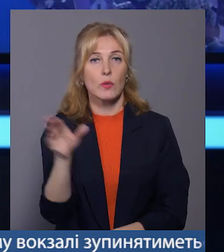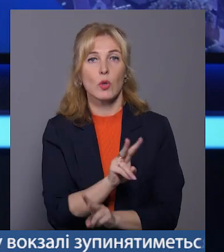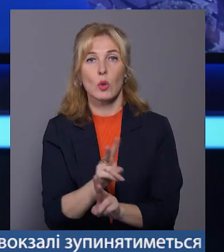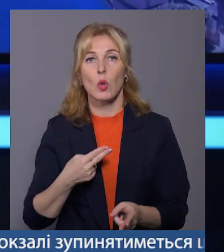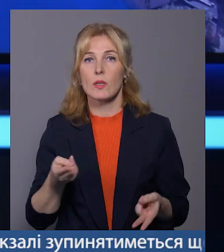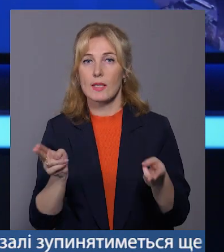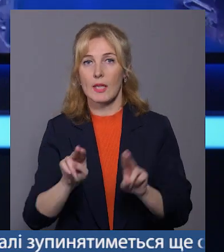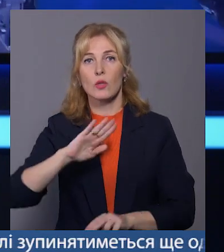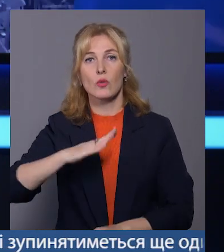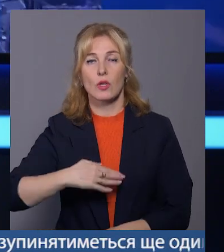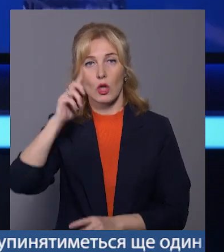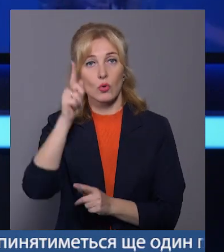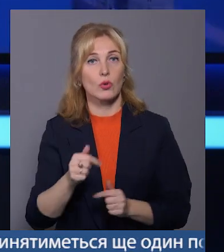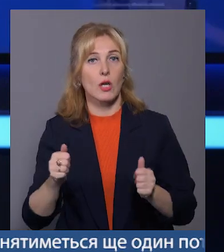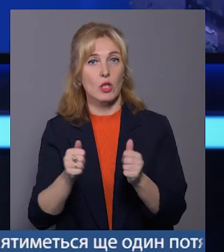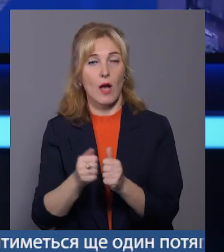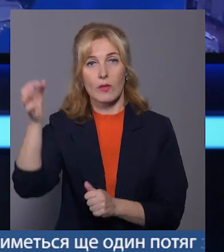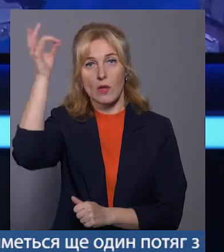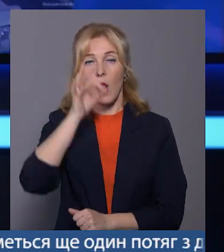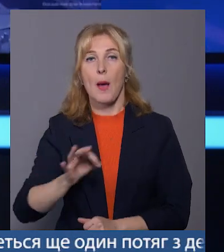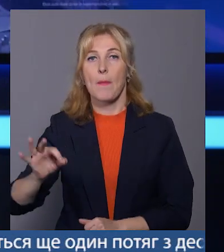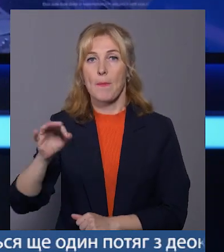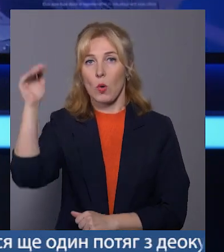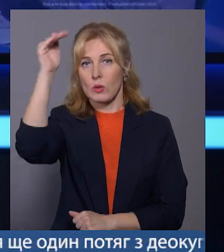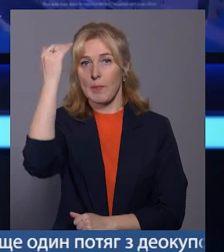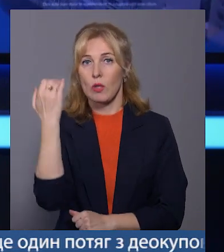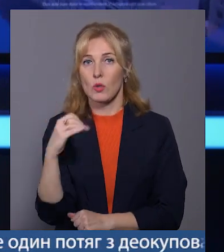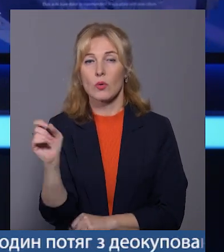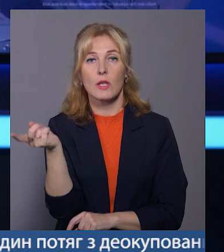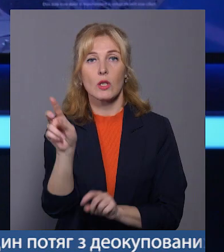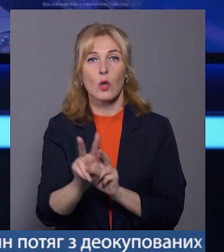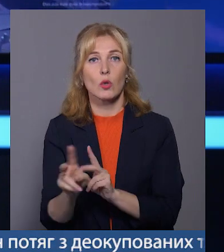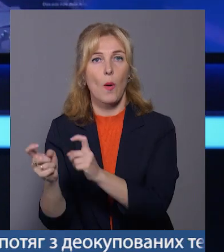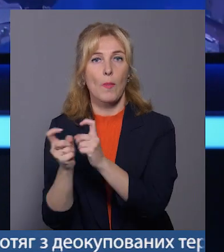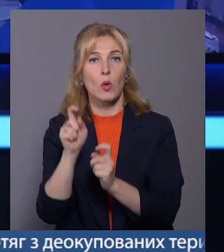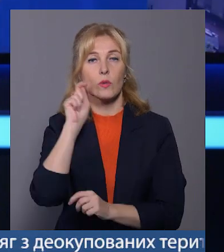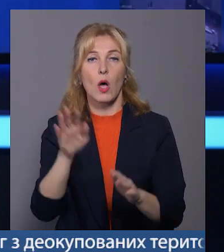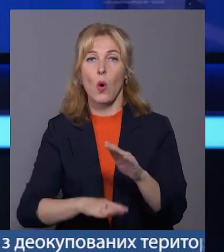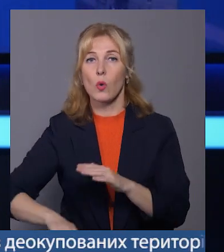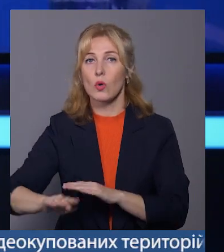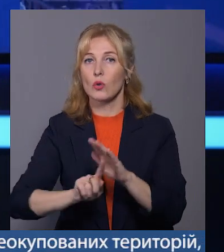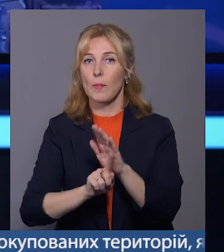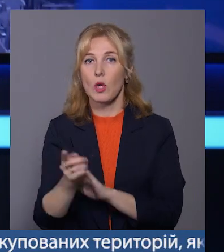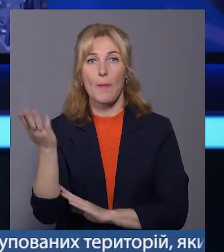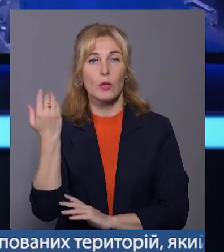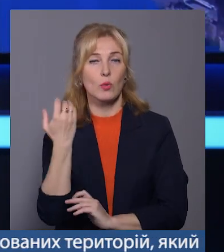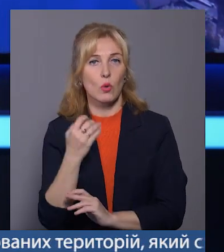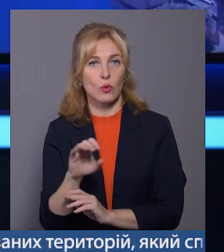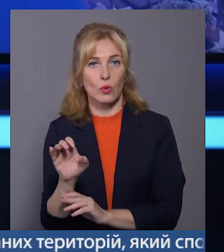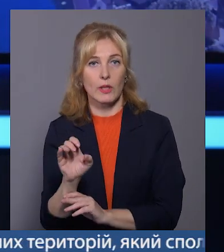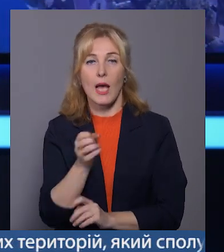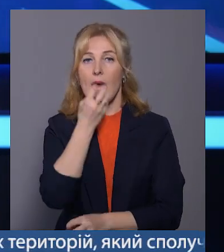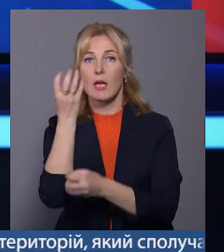загинув за нашу державу. Згадали про Небесну Сотню і тих, хто боровся за Україну ще на початку минулого століття.